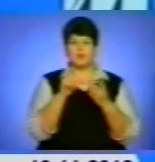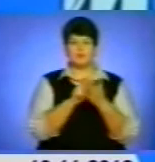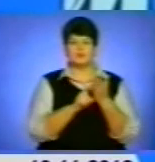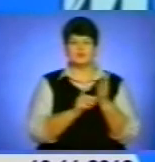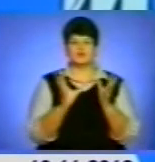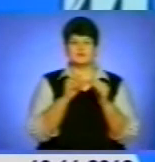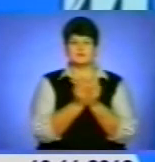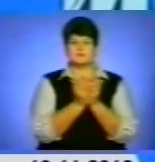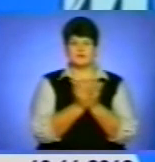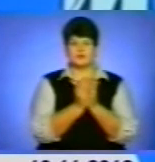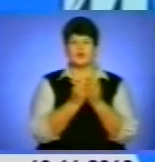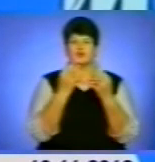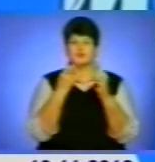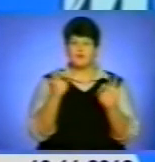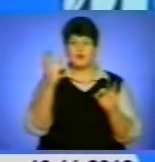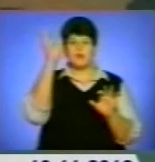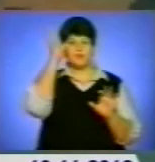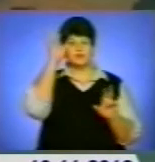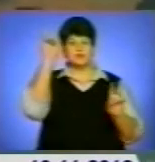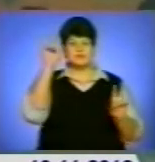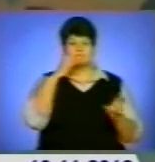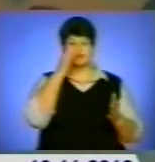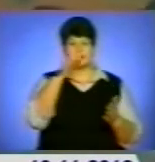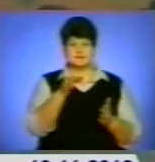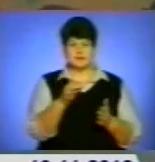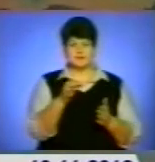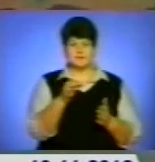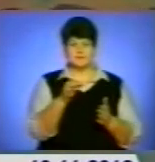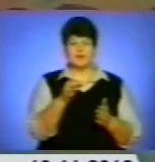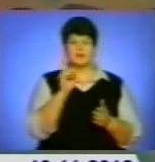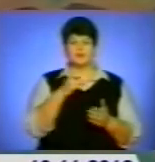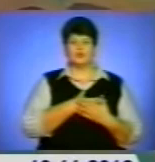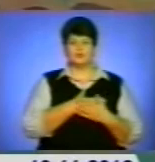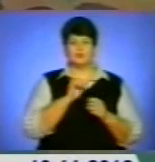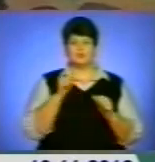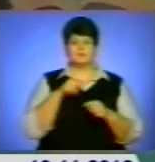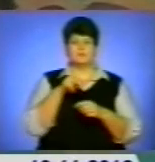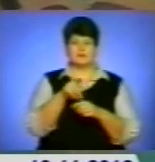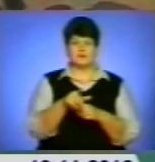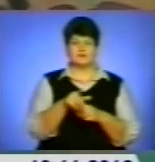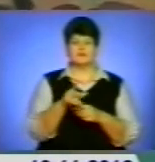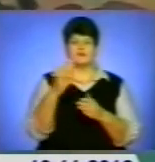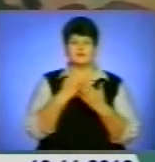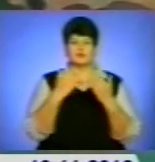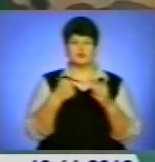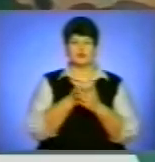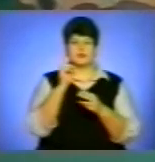«Дозвольте мудреці сказати». Поціновувачі мистецтва можуть відвідати виставку до кінця листопада.